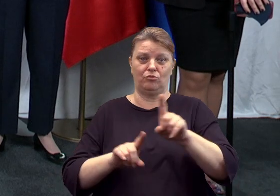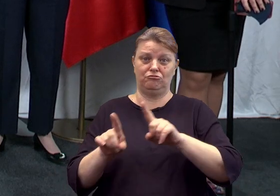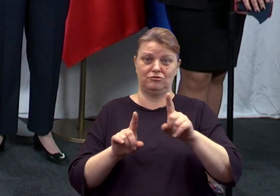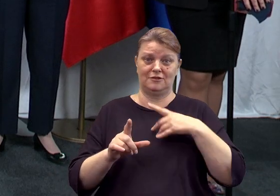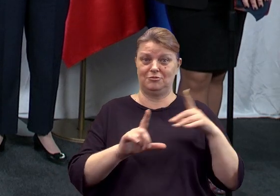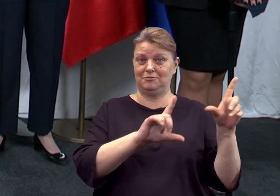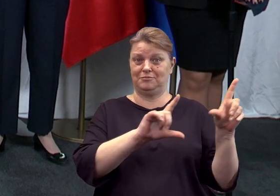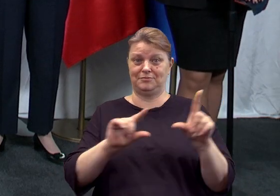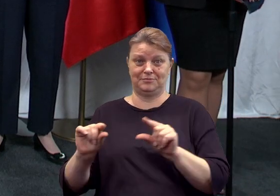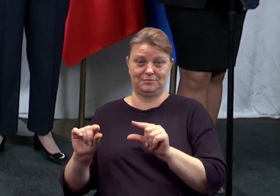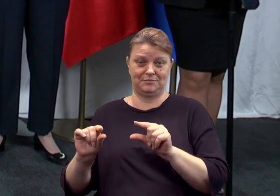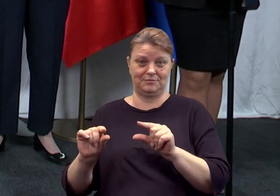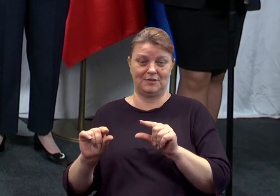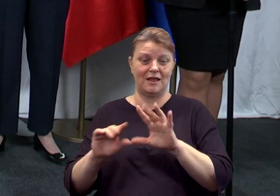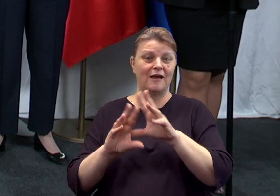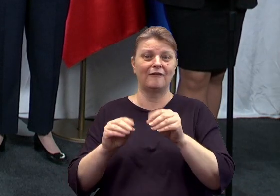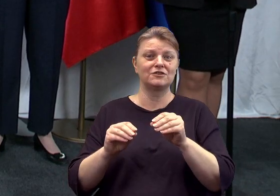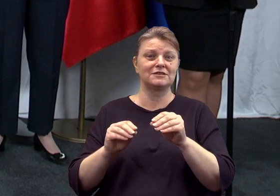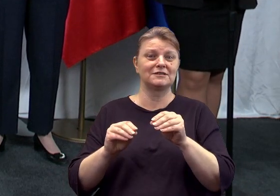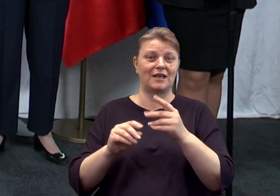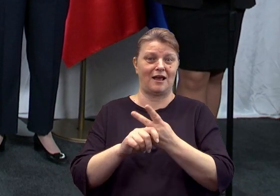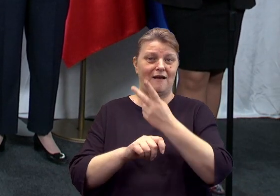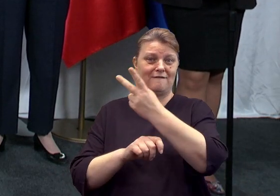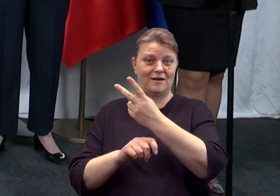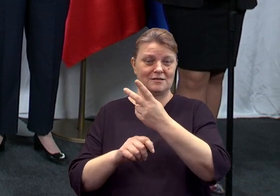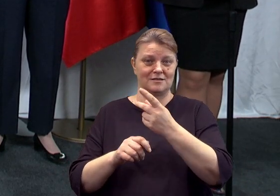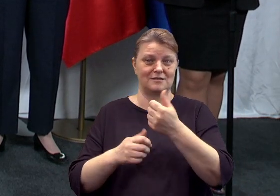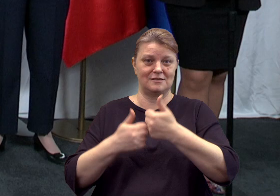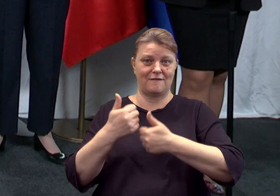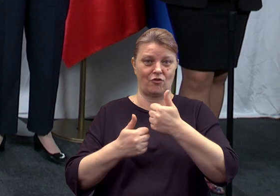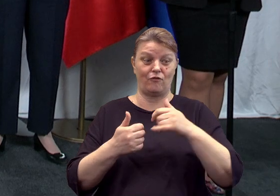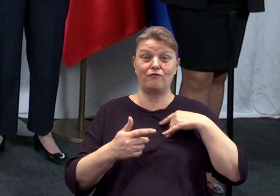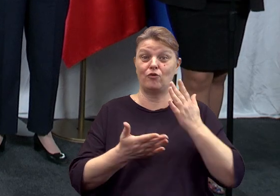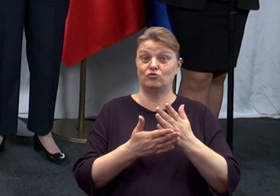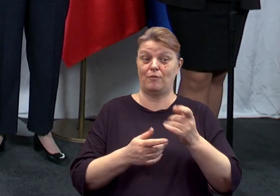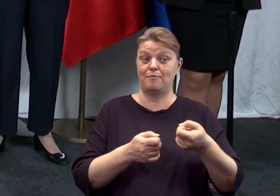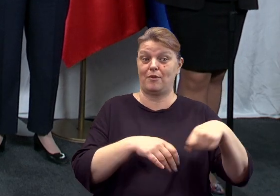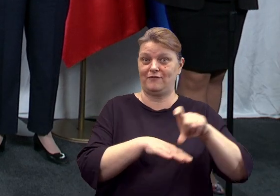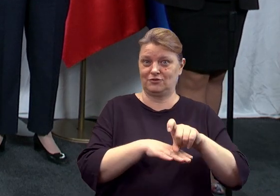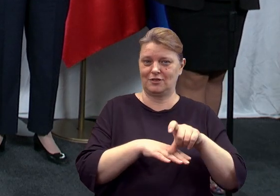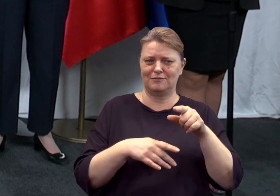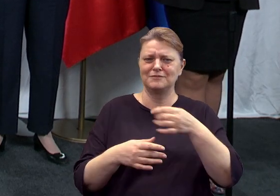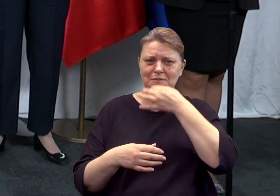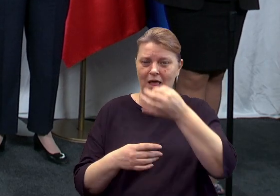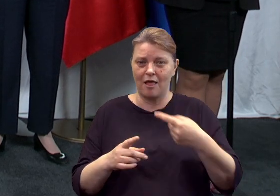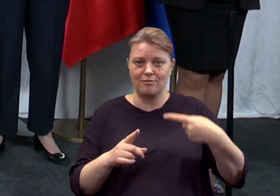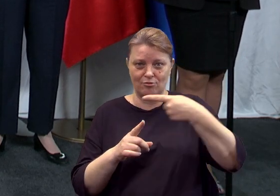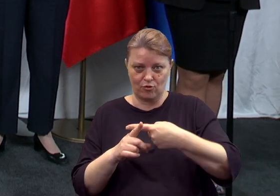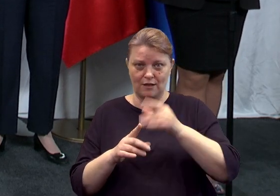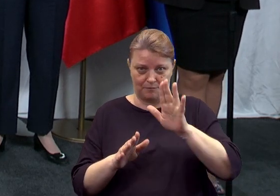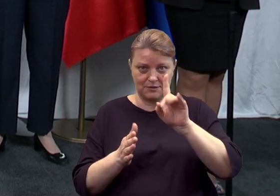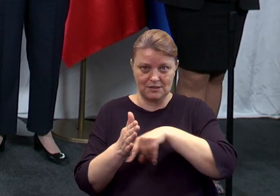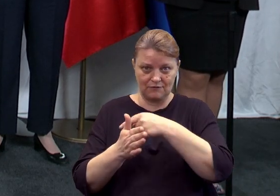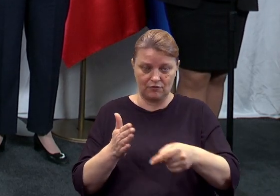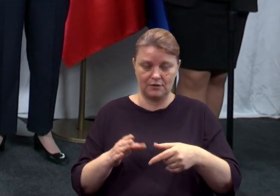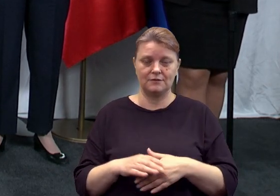na wszystkich stopniach awansu zawodowego już po podwyżce proponowanej przez ministerstwo. Czy ten dodatek zostanie zlikwidowany?